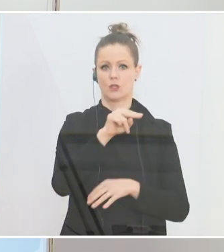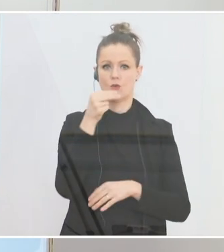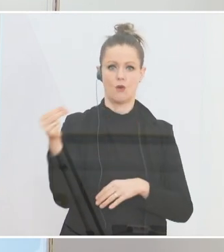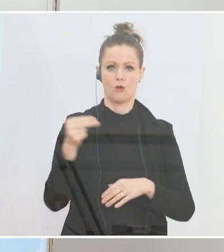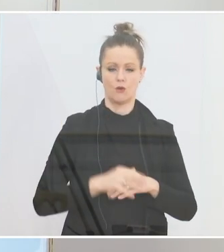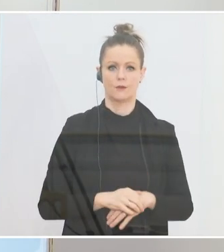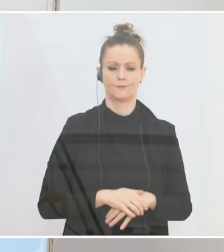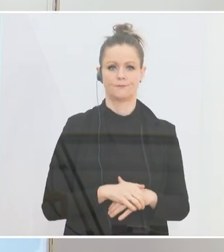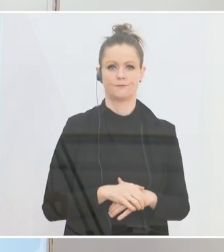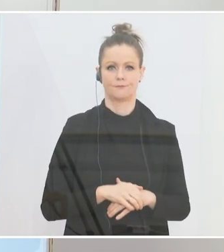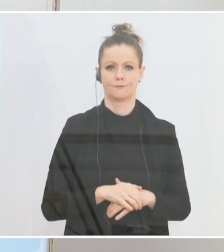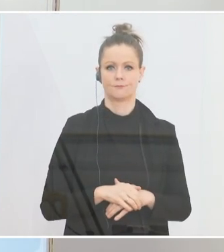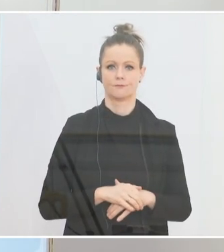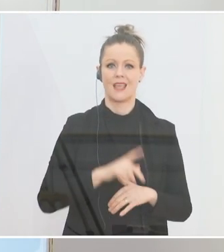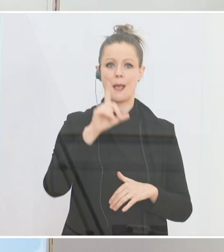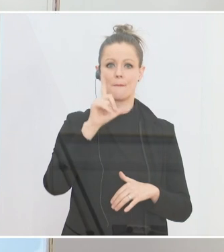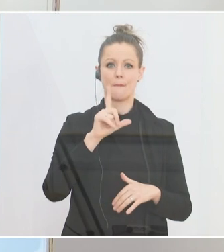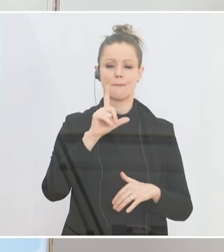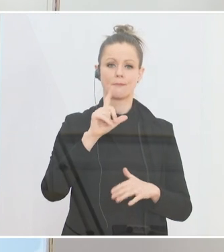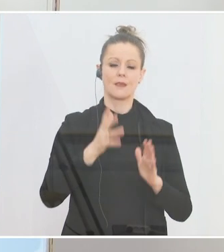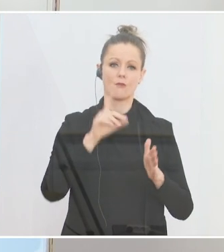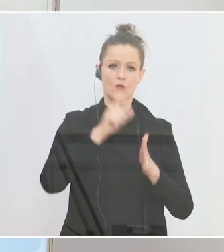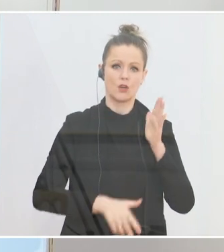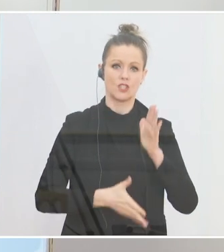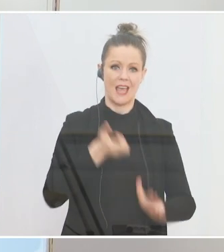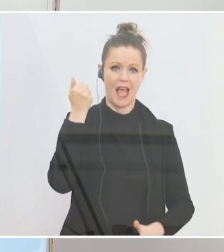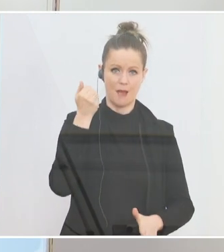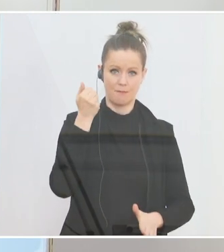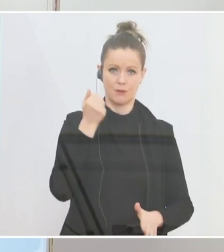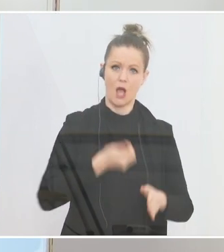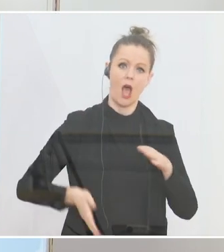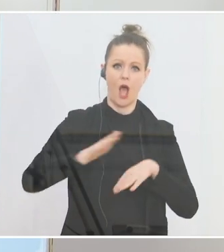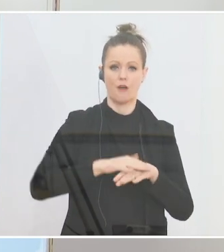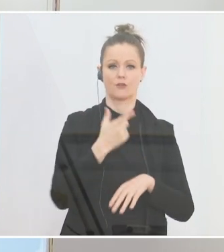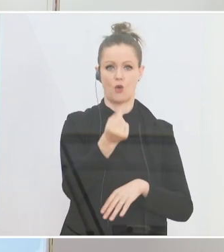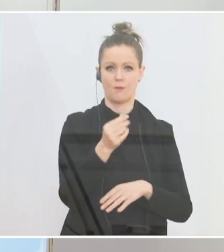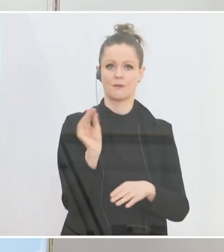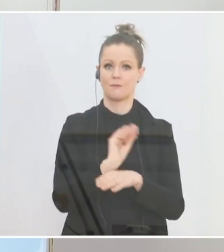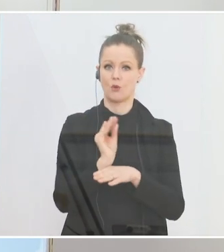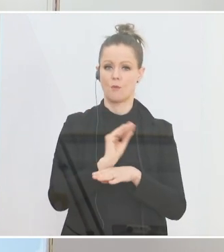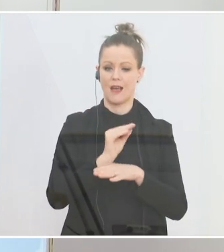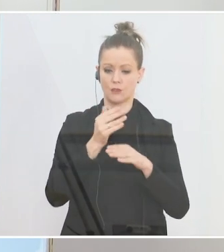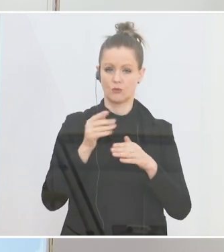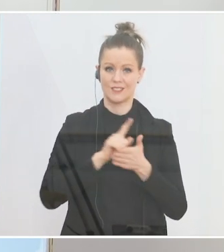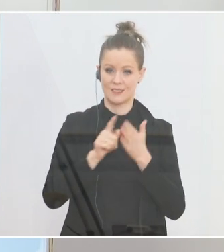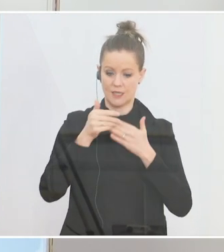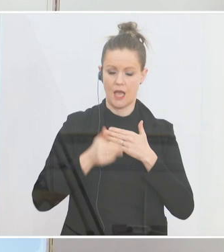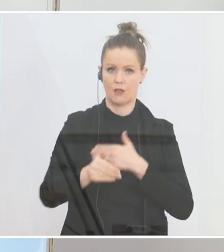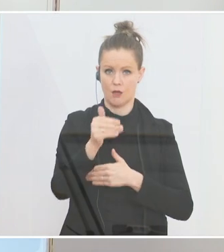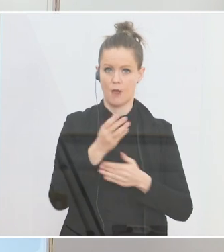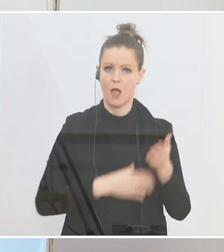Wir verdoppeln die Mindestentzugsdauer des Führerscheins. Wir verdoppeln den Beobachtungszeitraum für wiederholte